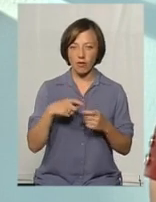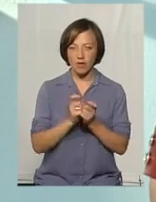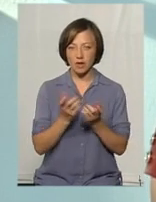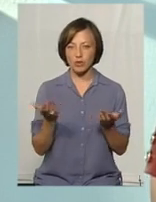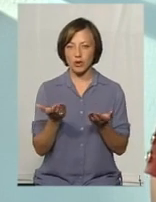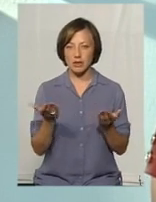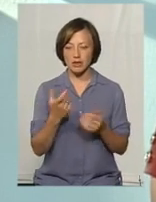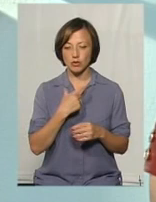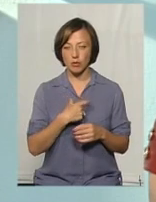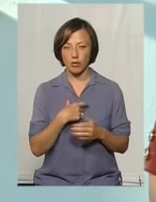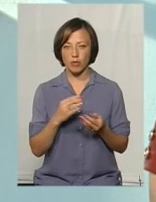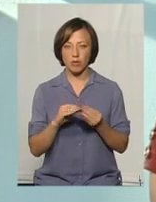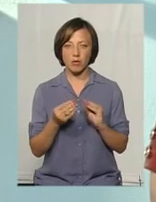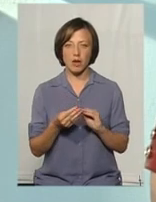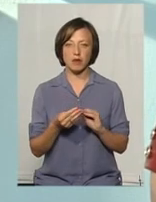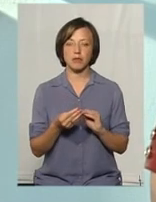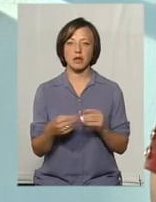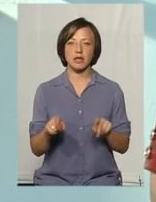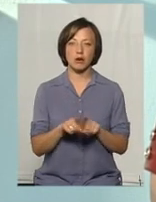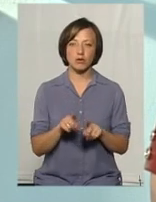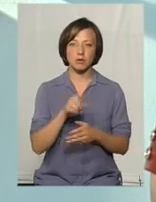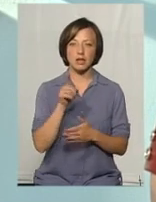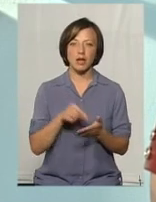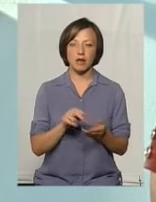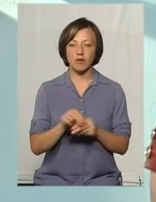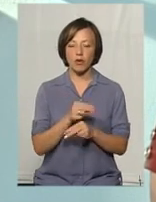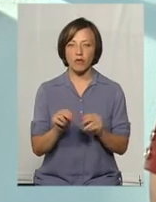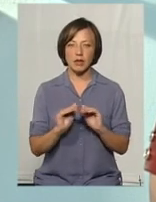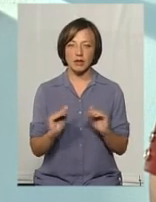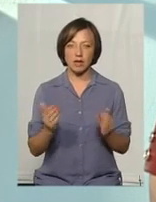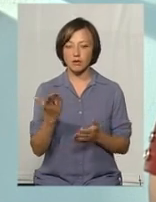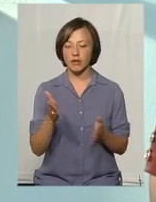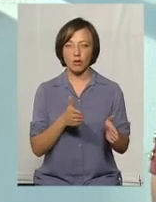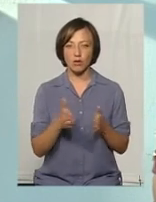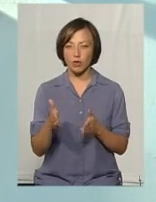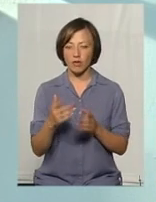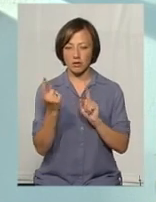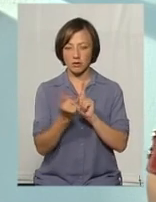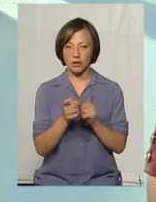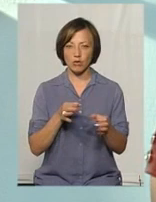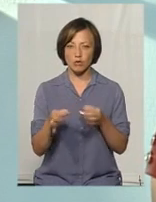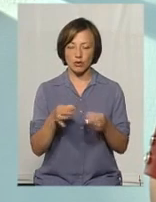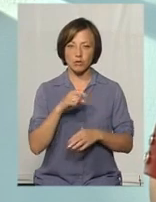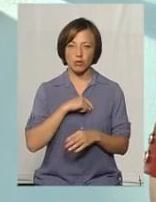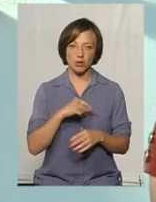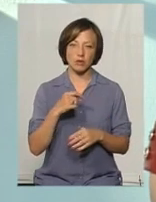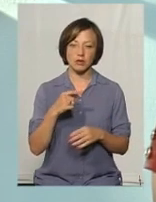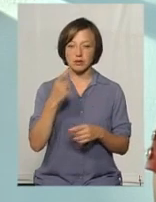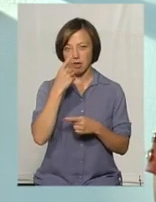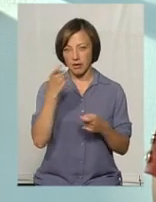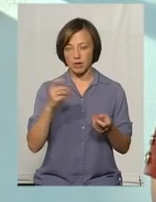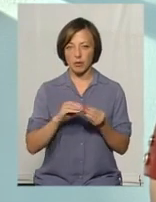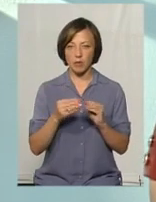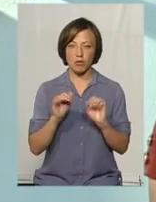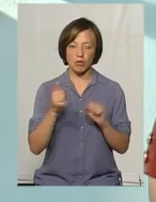тобто з самим собою. Також щодо питання виховання дітей. Якщо ви не готові йти на очну консультацію до психолога, заявити про свої